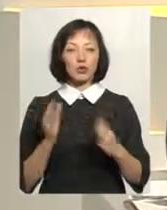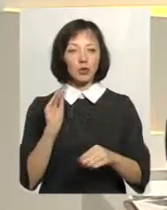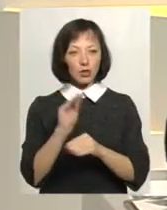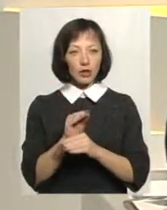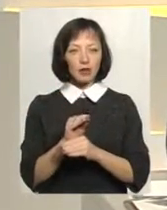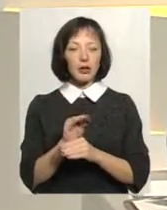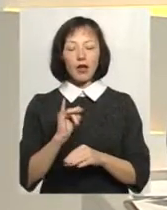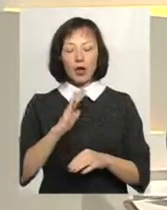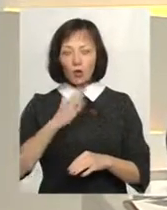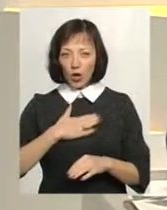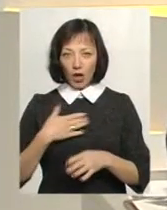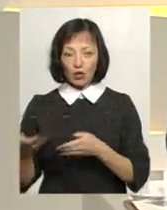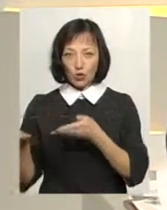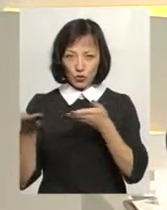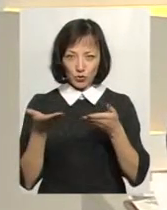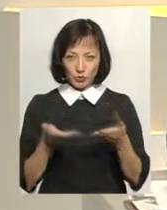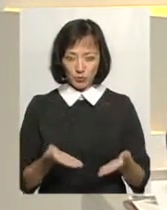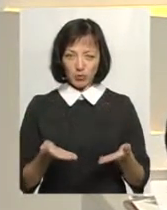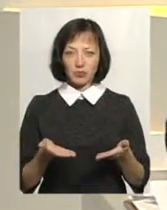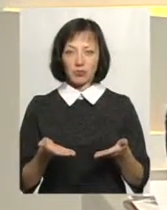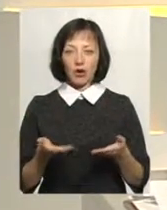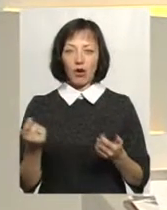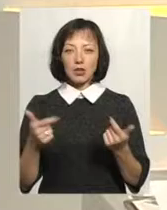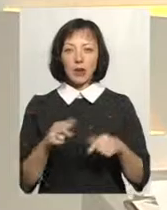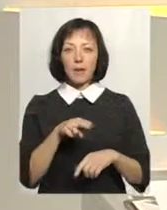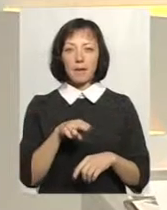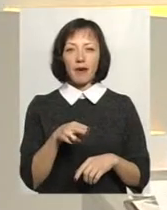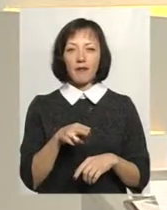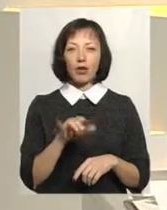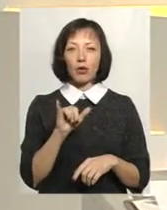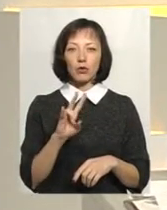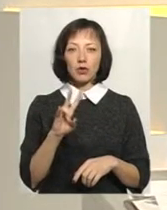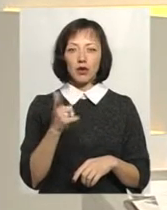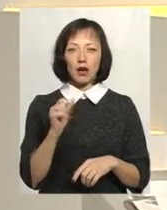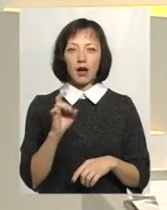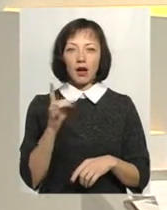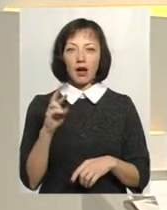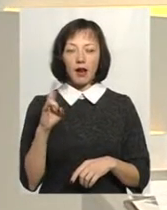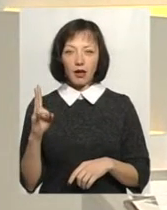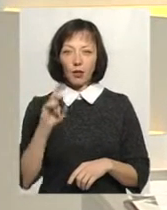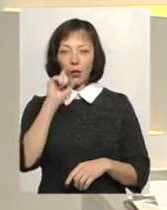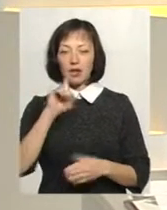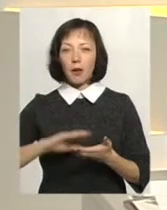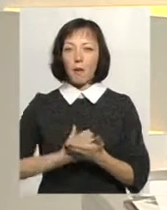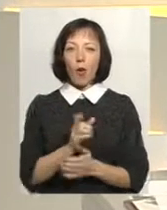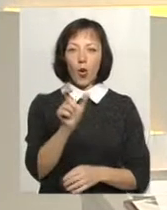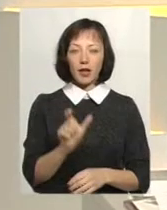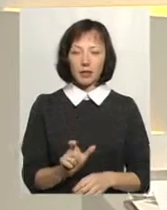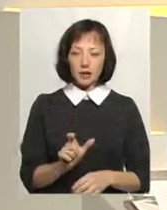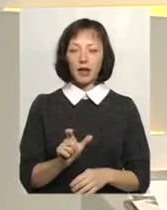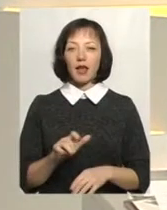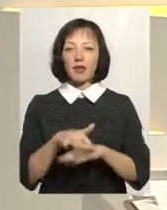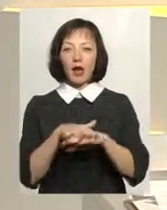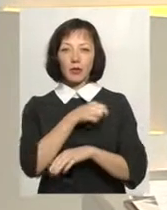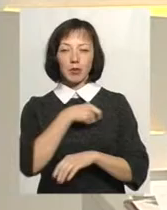нашої студії ми запросили таких гостей. Це Павло Унгарян, український політик та громадський діяч, народний